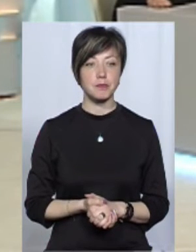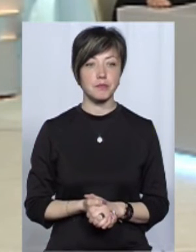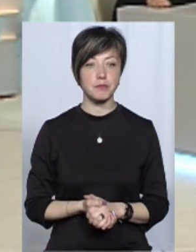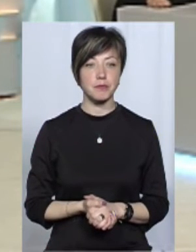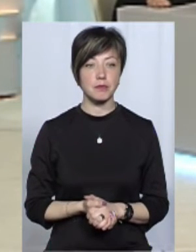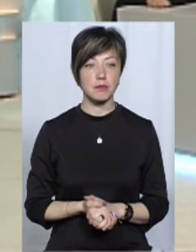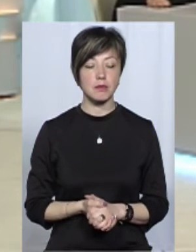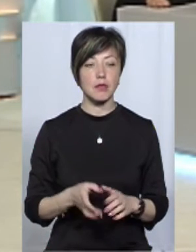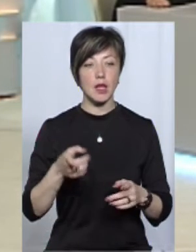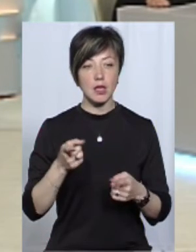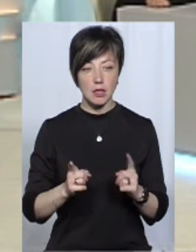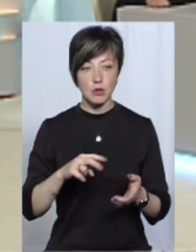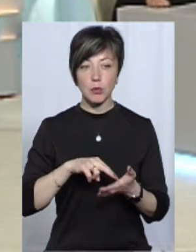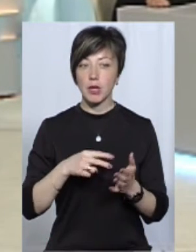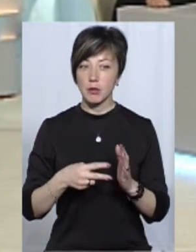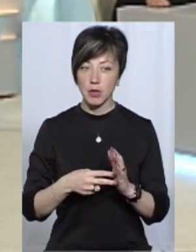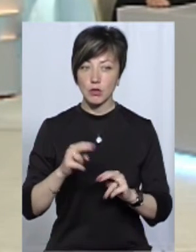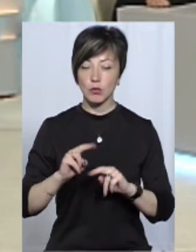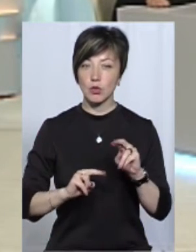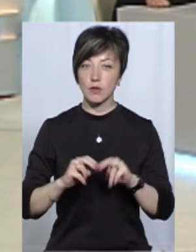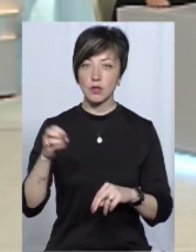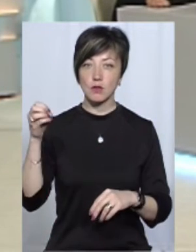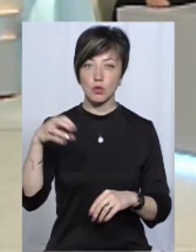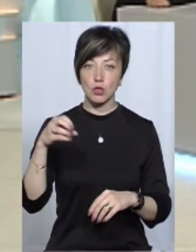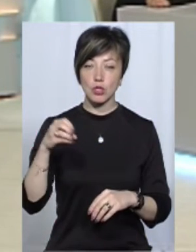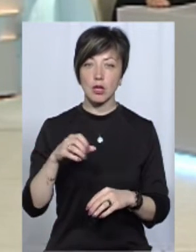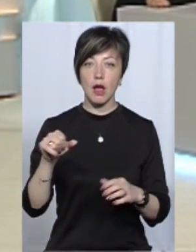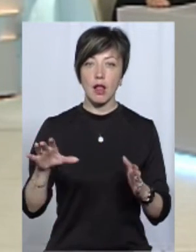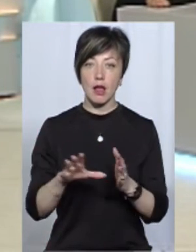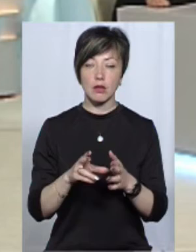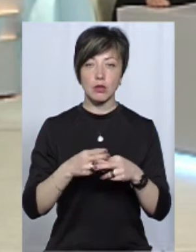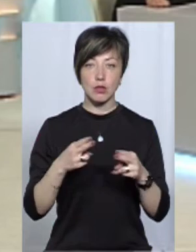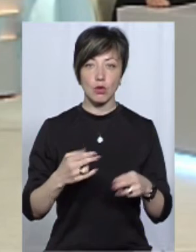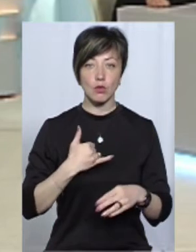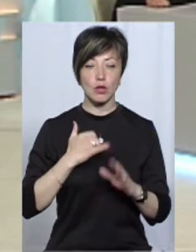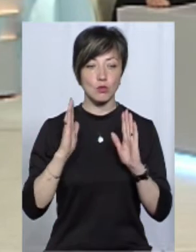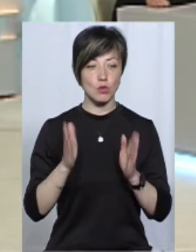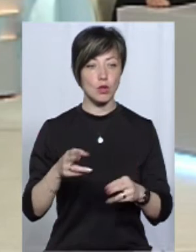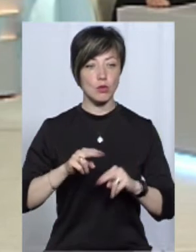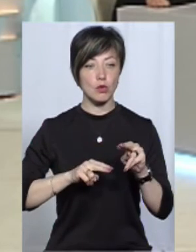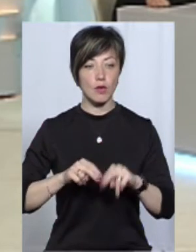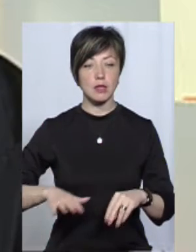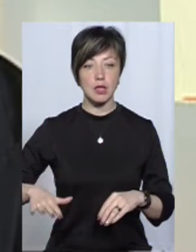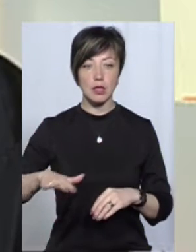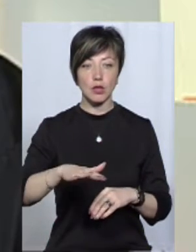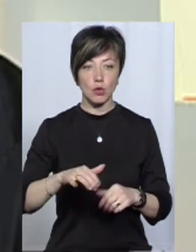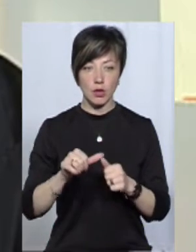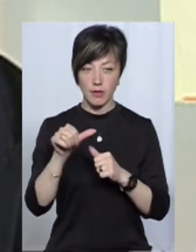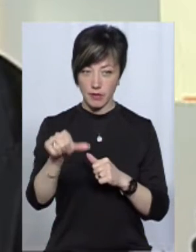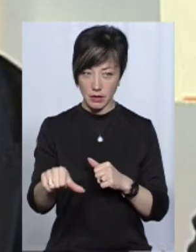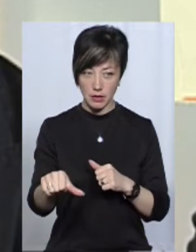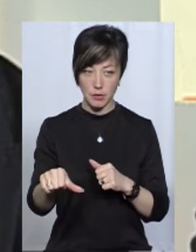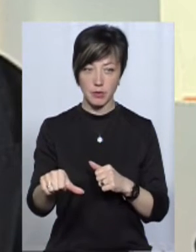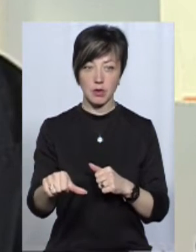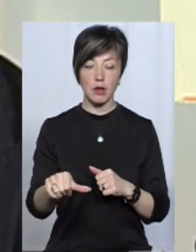Дійсно, передбачено будівництво сонячної станції. Сонячна станція в нас буде будуватися на території, яка вже відведена.